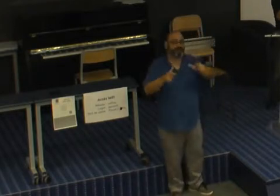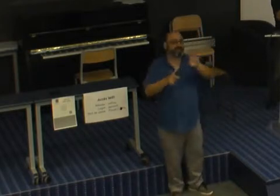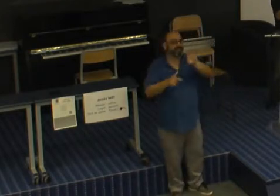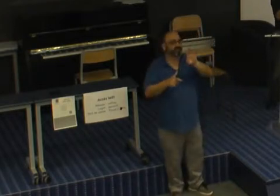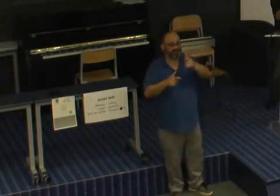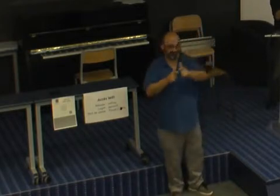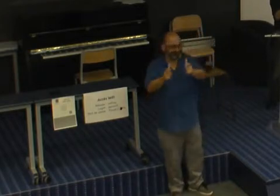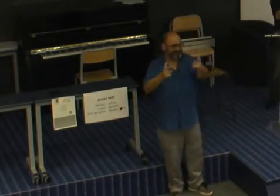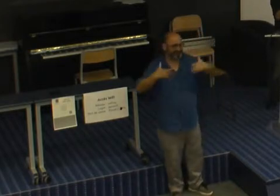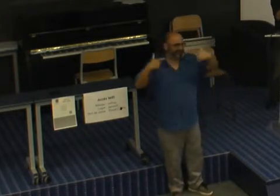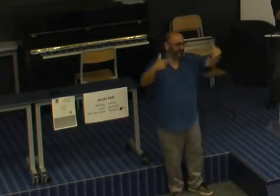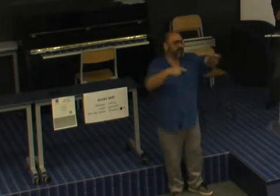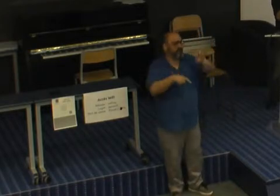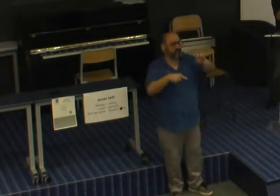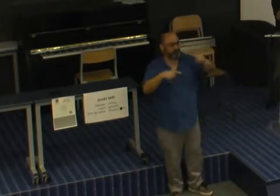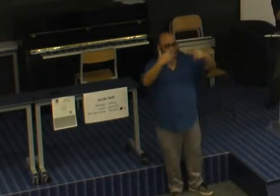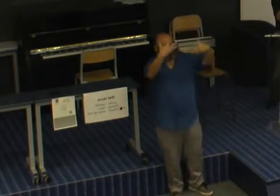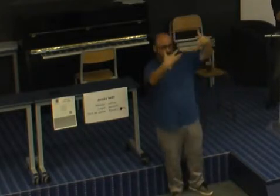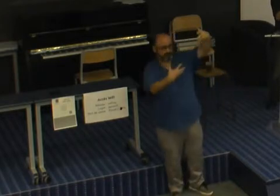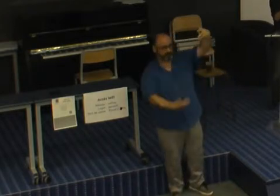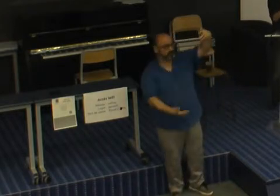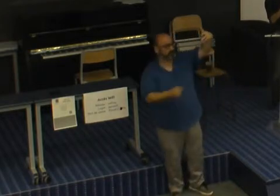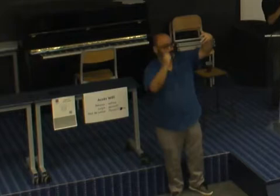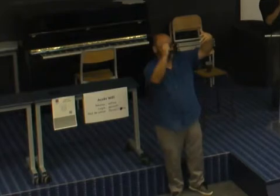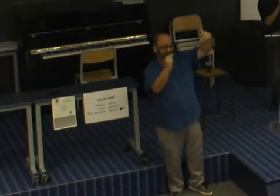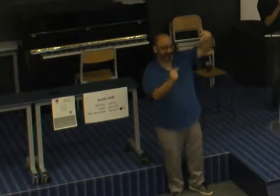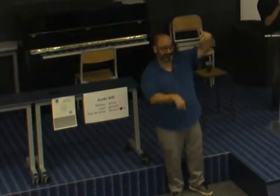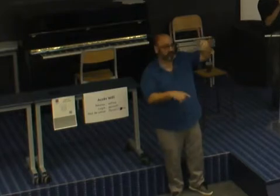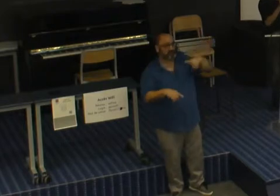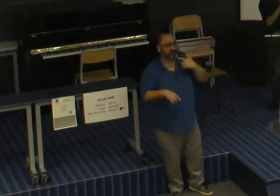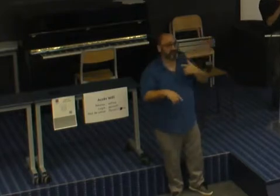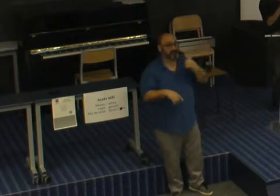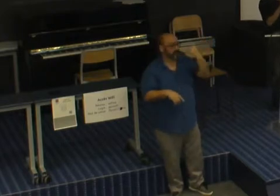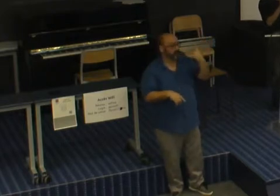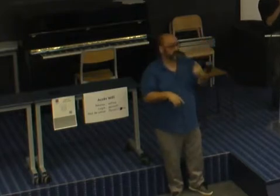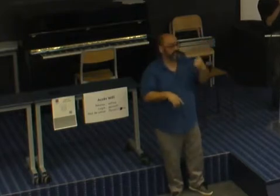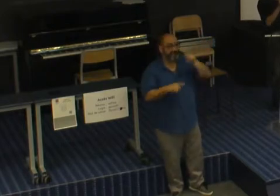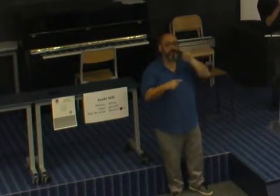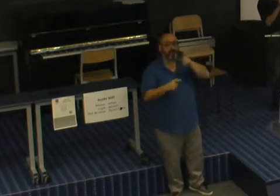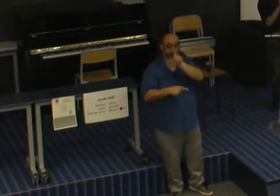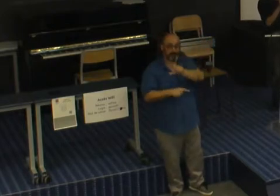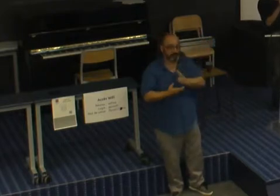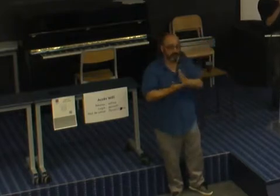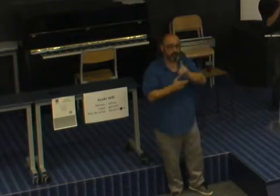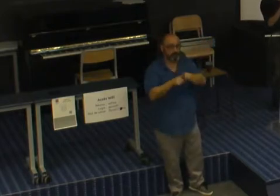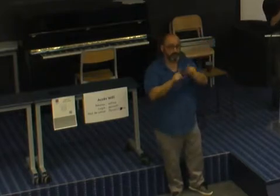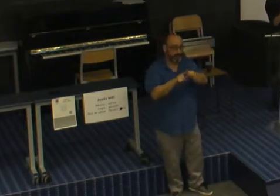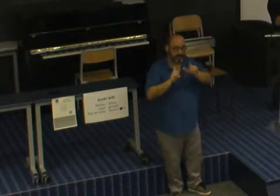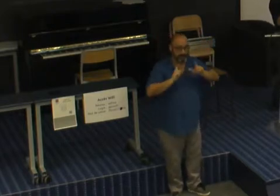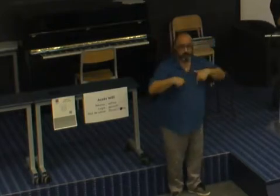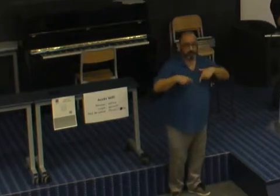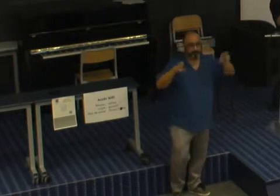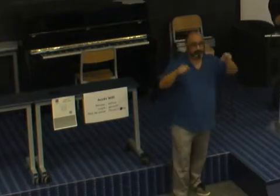qui sont souvent dirigées par des personnes sorties du même cursus scolaire, pour ne pas citer l'ENA,